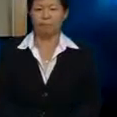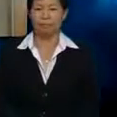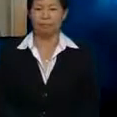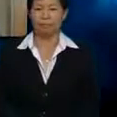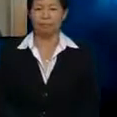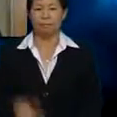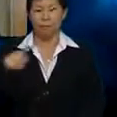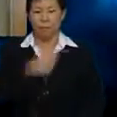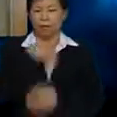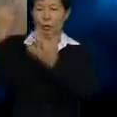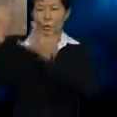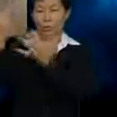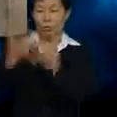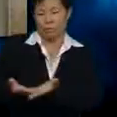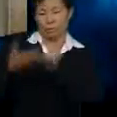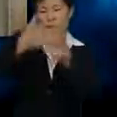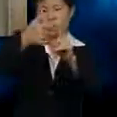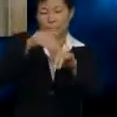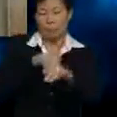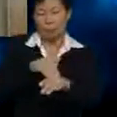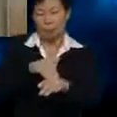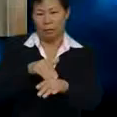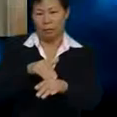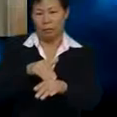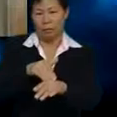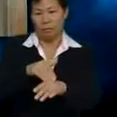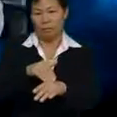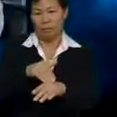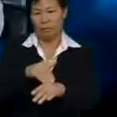Kita tunggu Cadangan Daripada Pergaraan yang lain